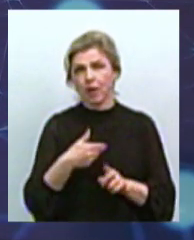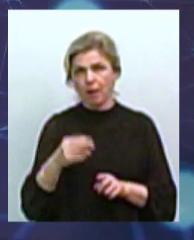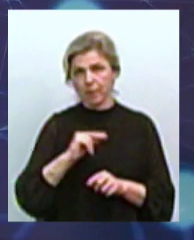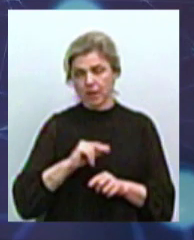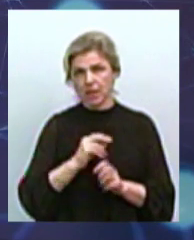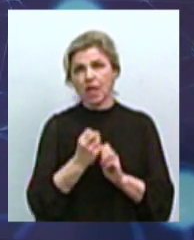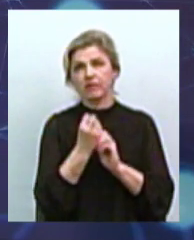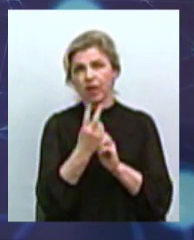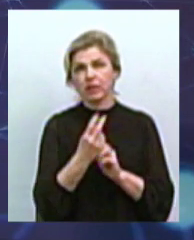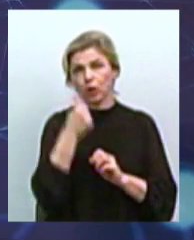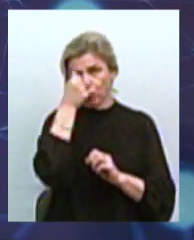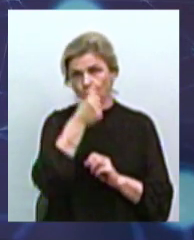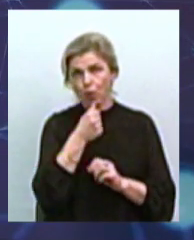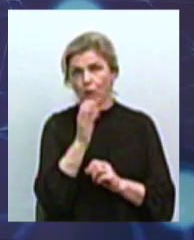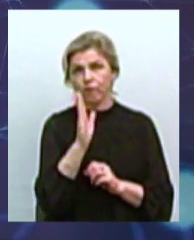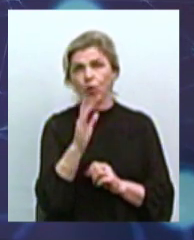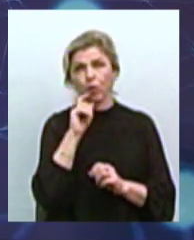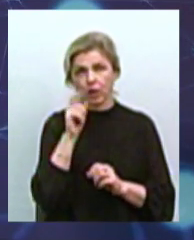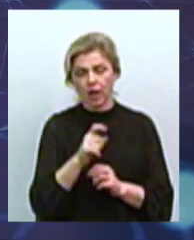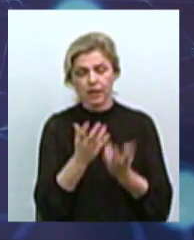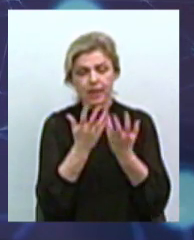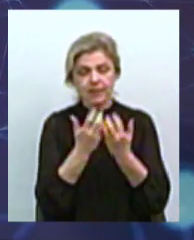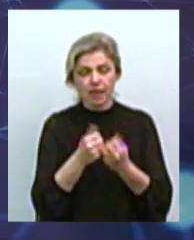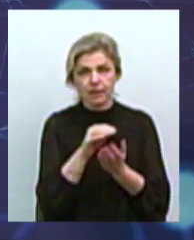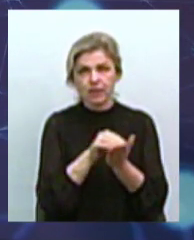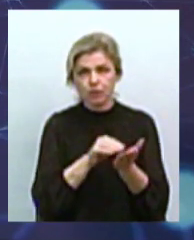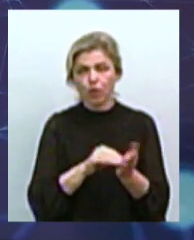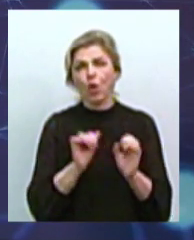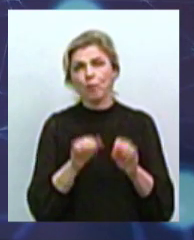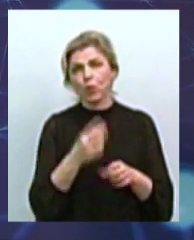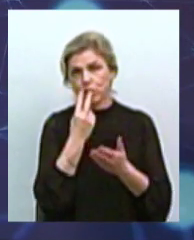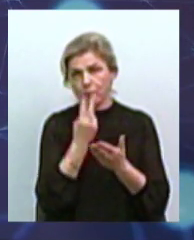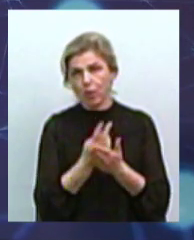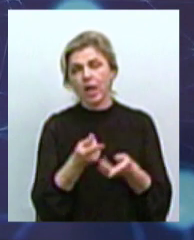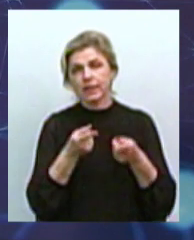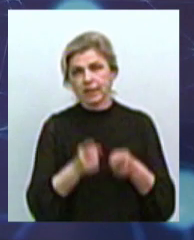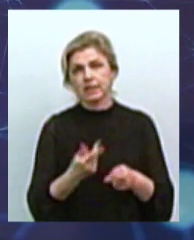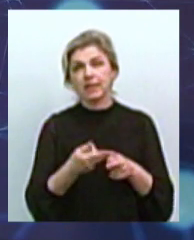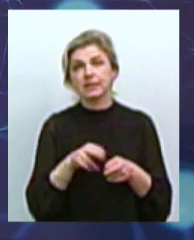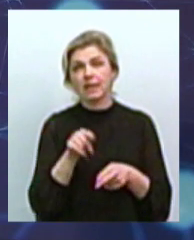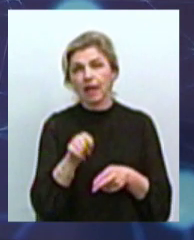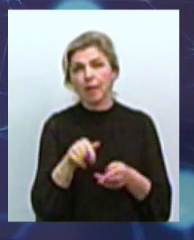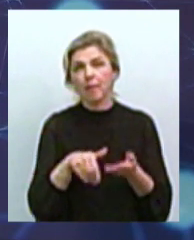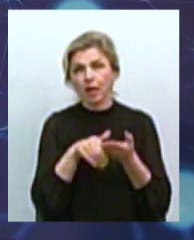року в Україні, провевши певну статистику, ми можемо побачити, що дійсно саме цей метод, він є